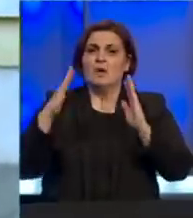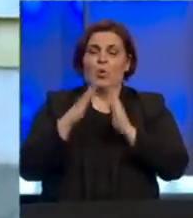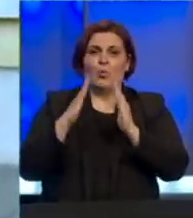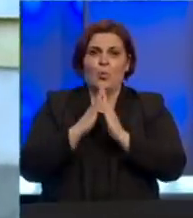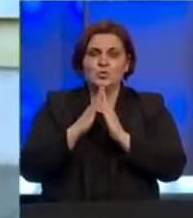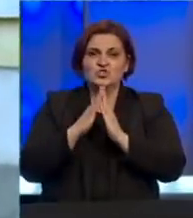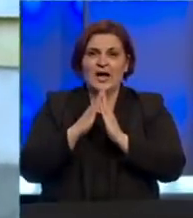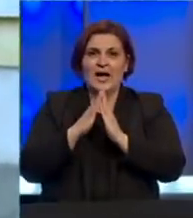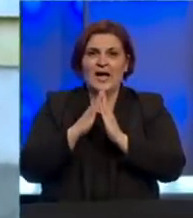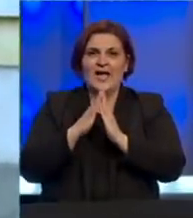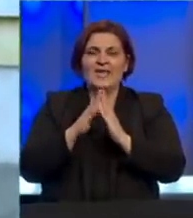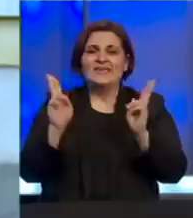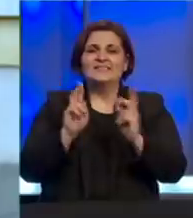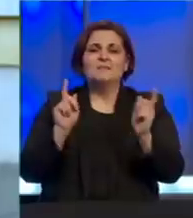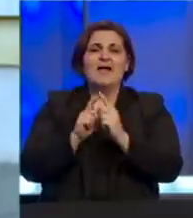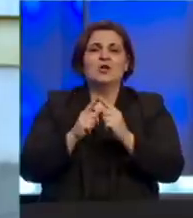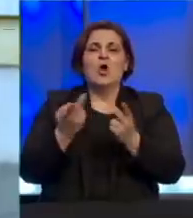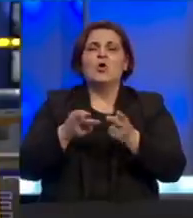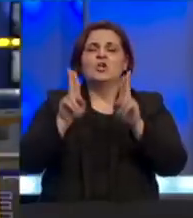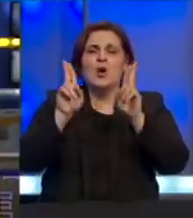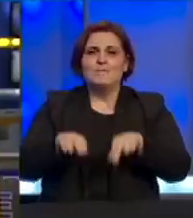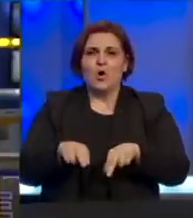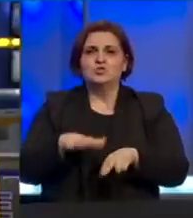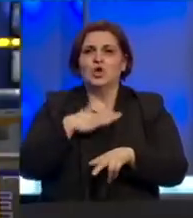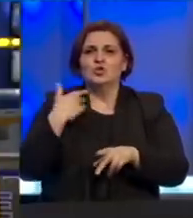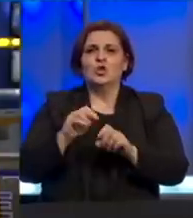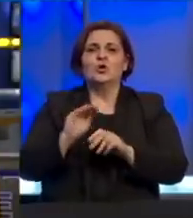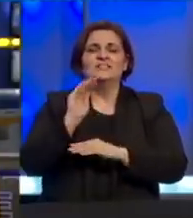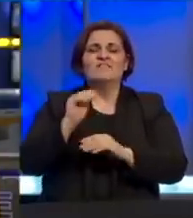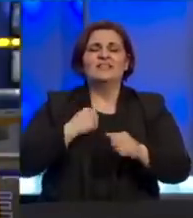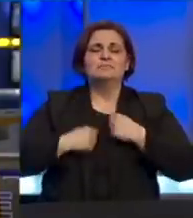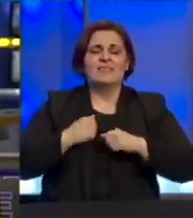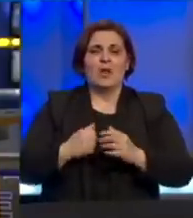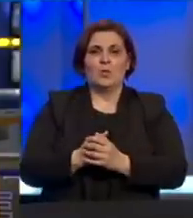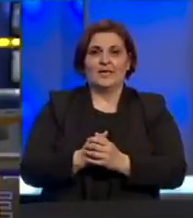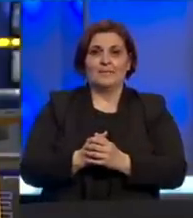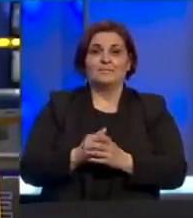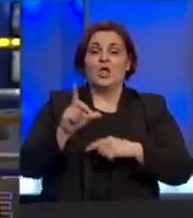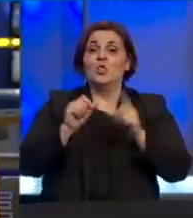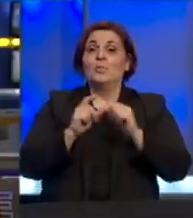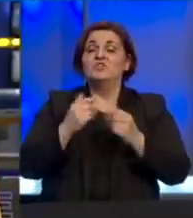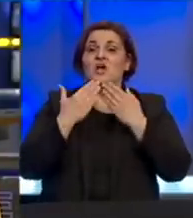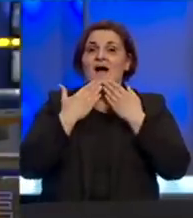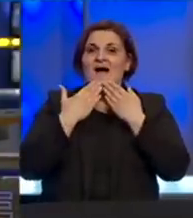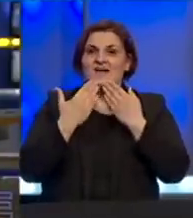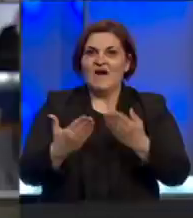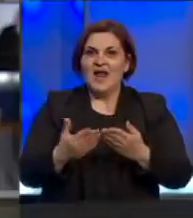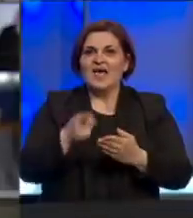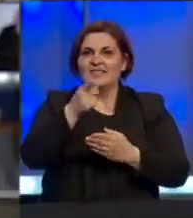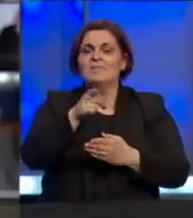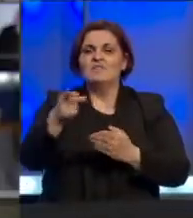i smanjiti kontakte koliko je to god moguće. Toliko u ovom javljanju iz Benjeluke, studio. Ljubiša, hvala tebi i tvom gostu.